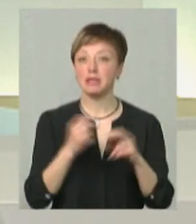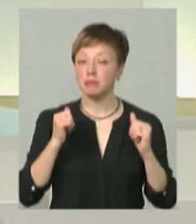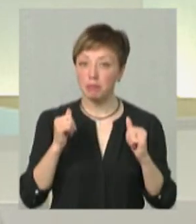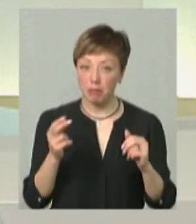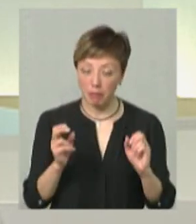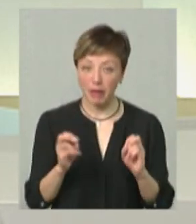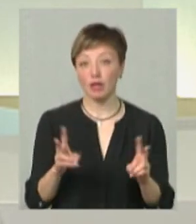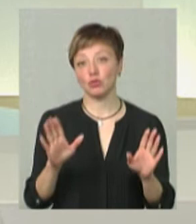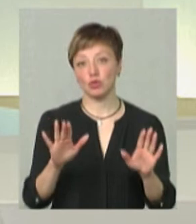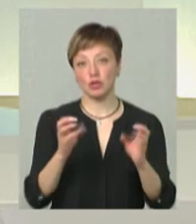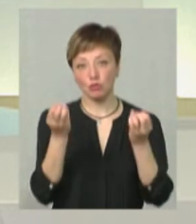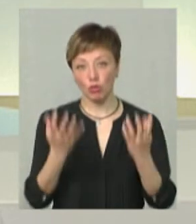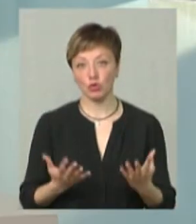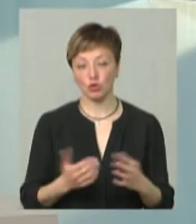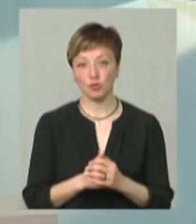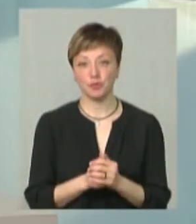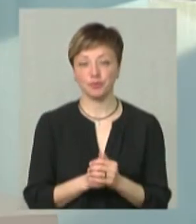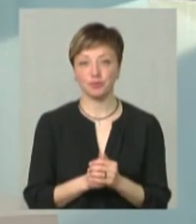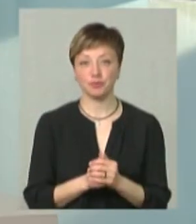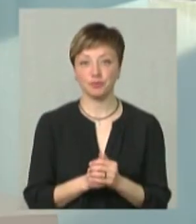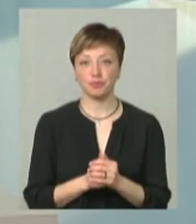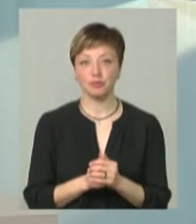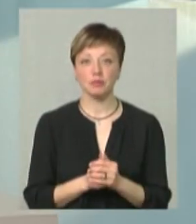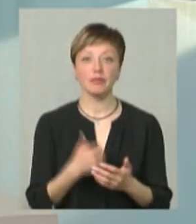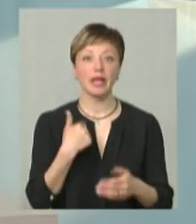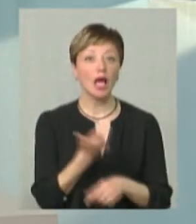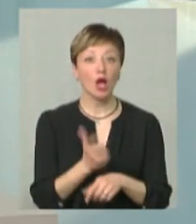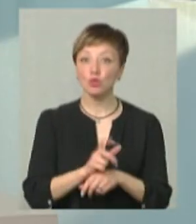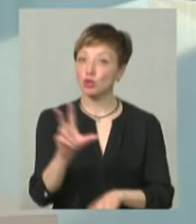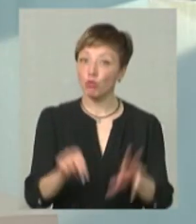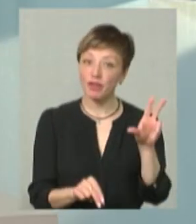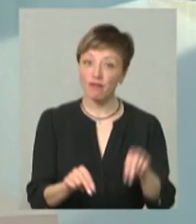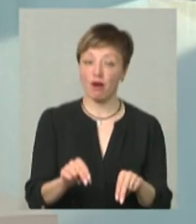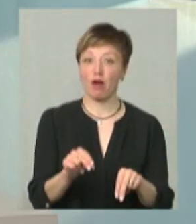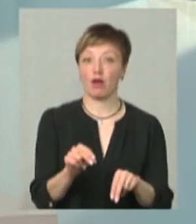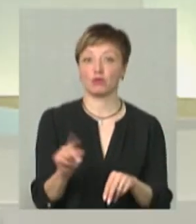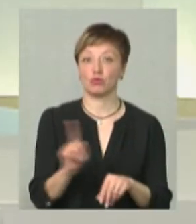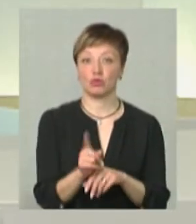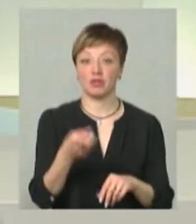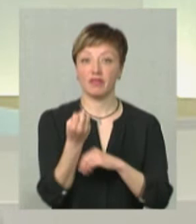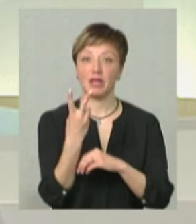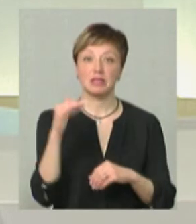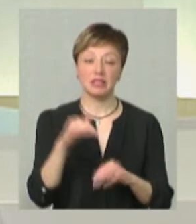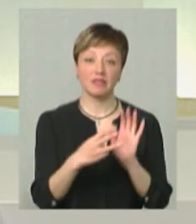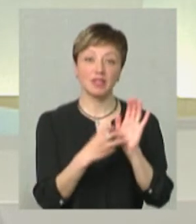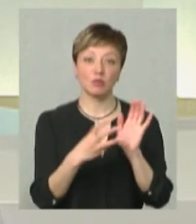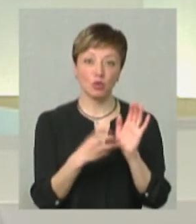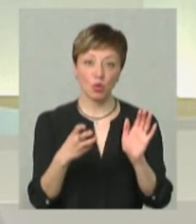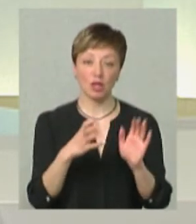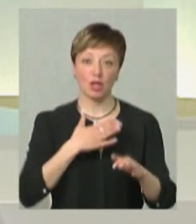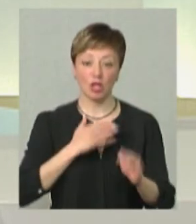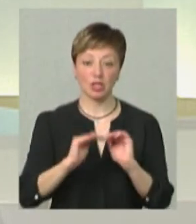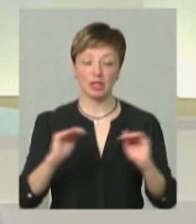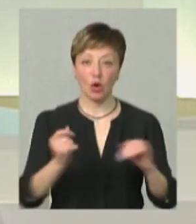такою, скажімо, спрощеною. Я дуже сподіваюся, що всі 12 тисяч 800 з лишнім наших